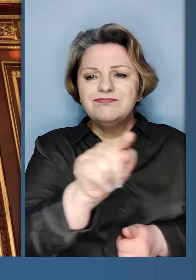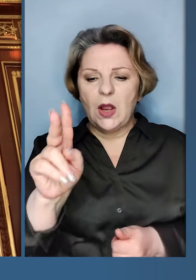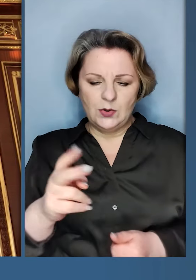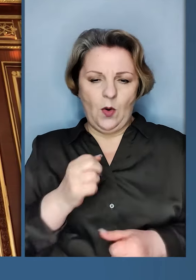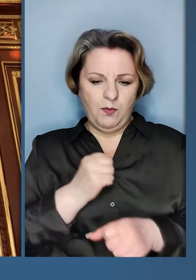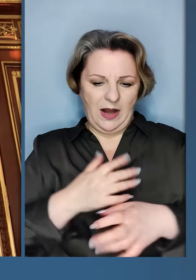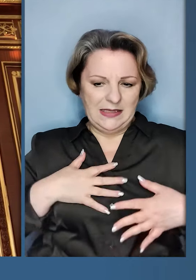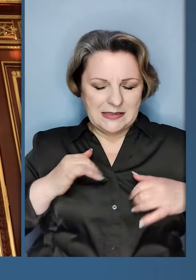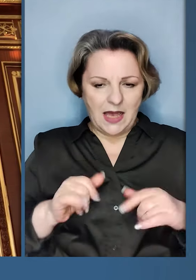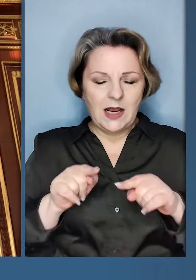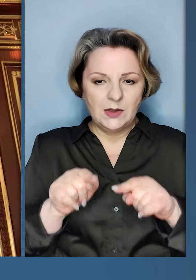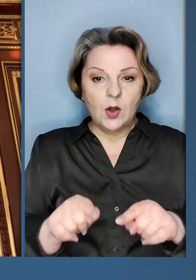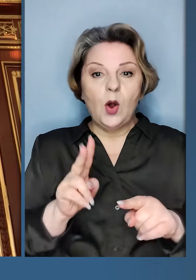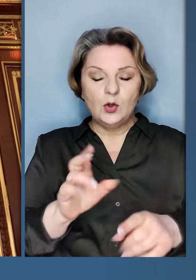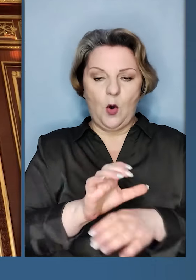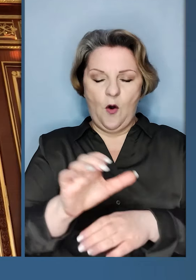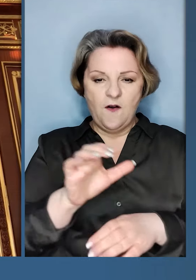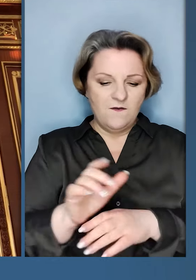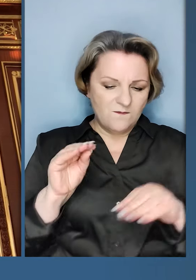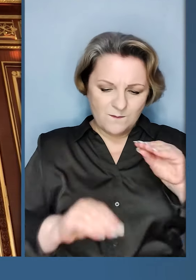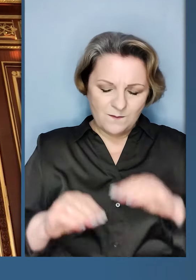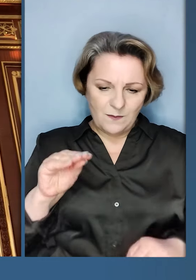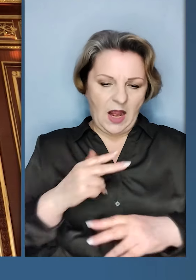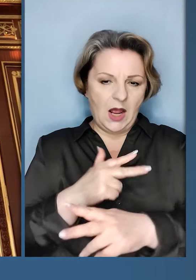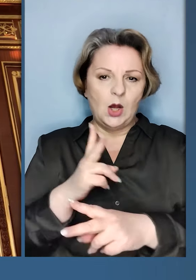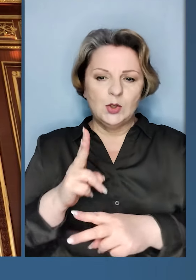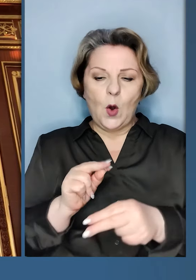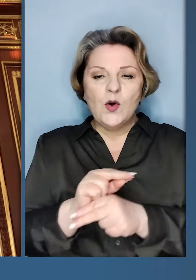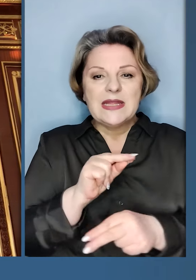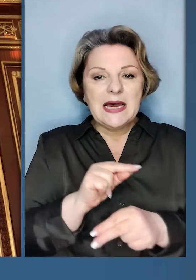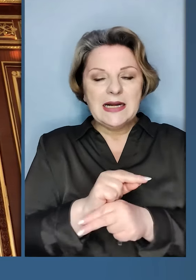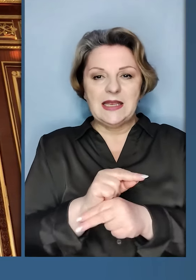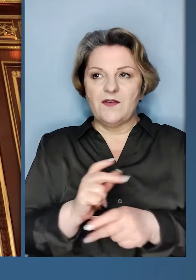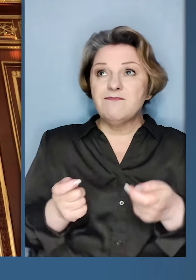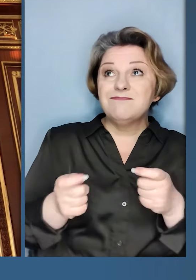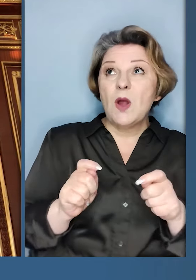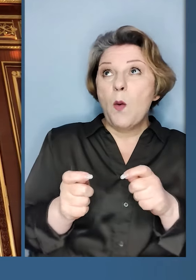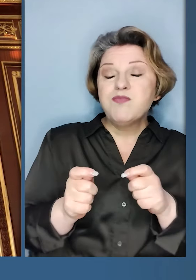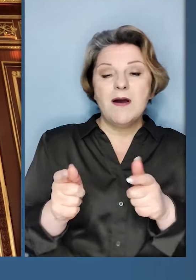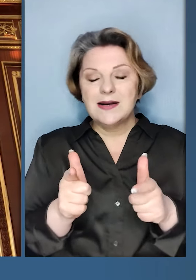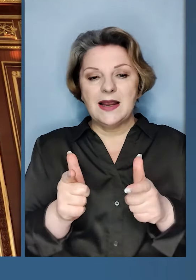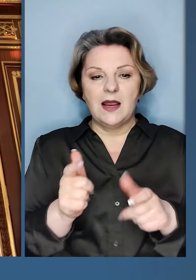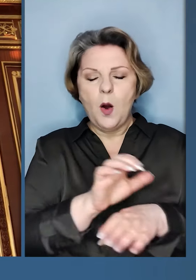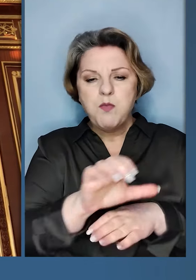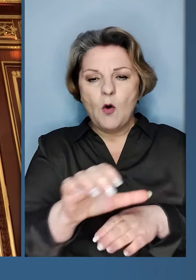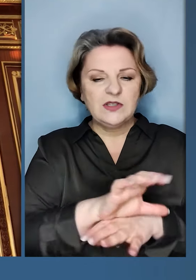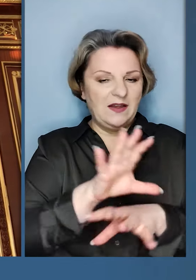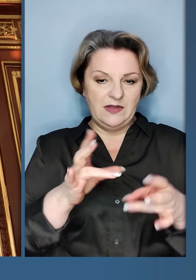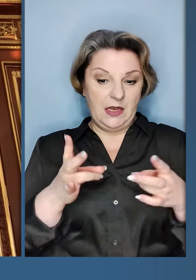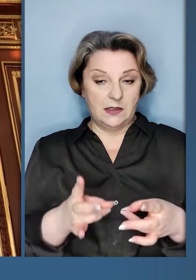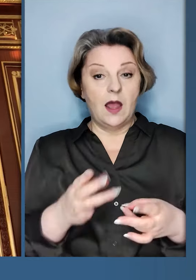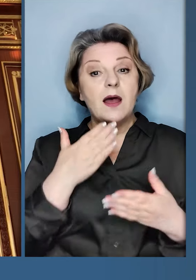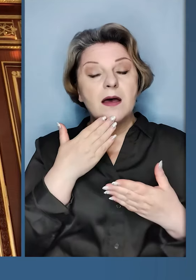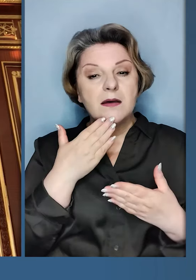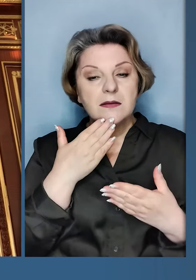і кожній, хто працює заради цього, хто виробляє дрони, хто тренує операторів, постачає